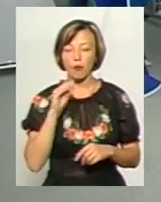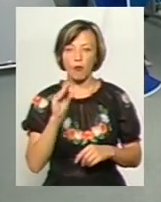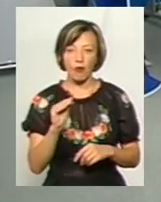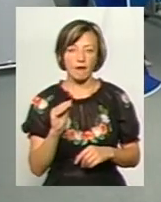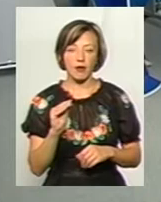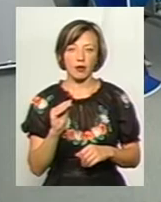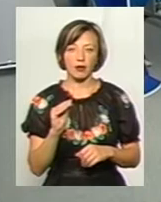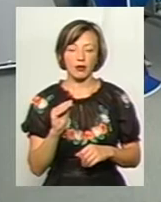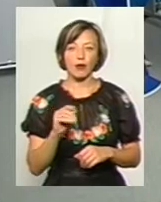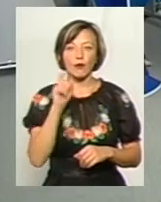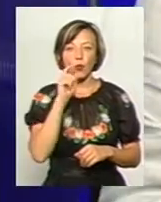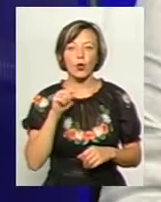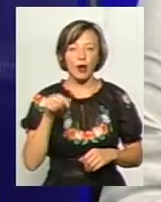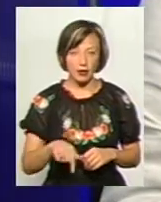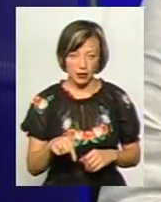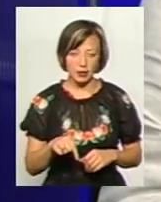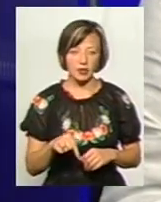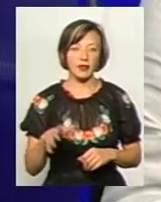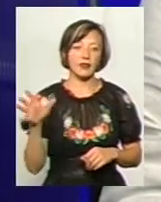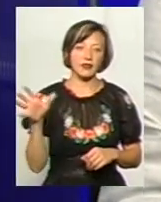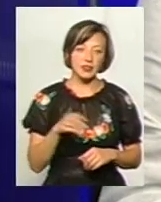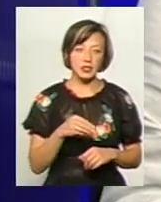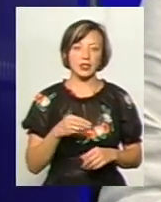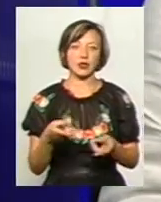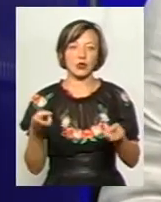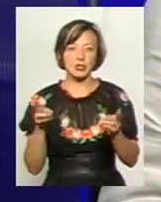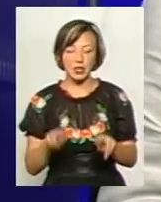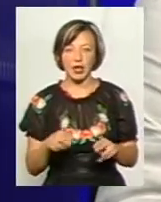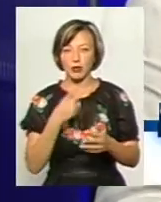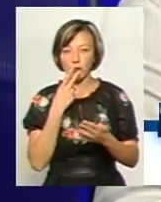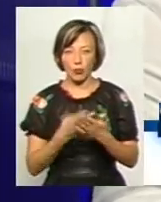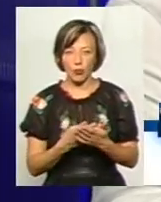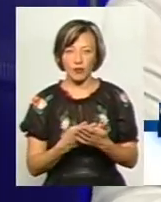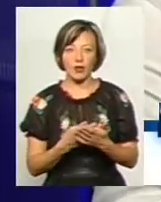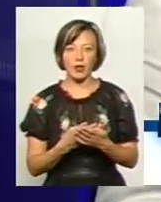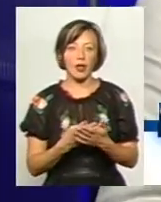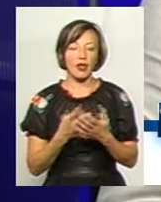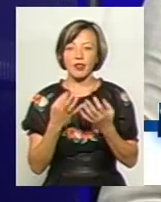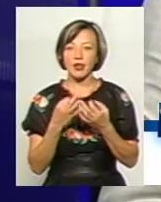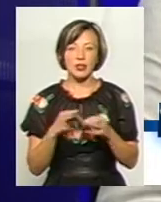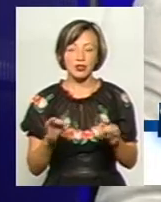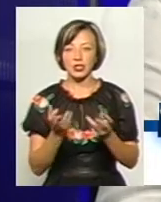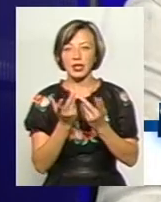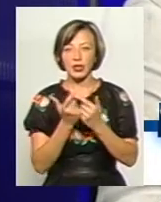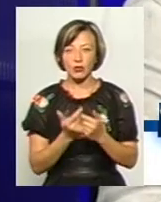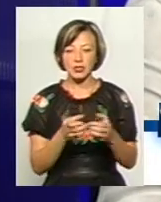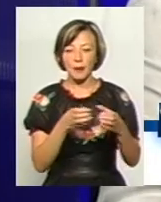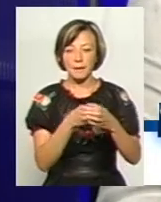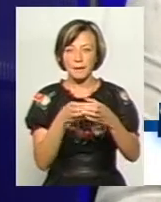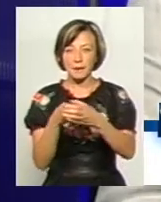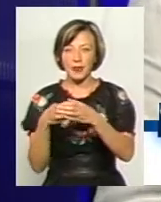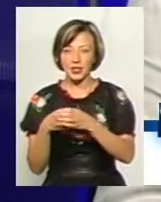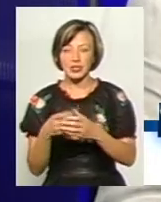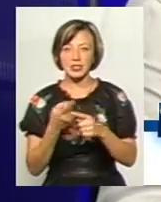в Україні. Всі останні прояви, незалежно від кількості меншин, це є